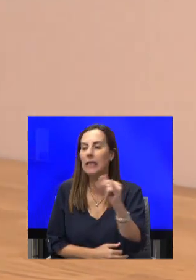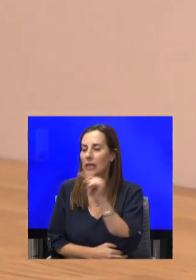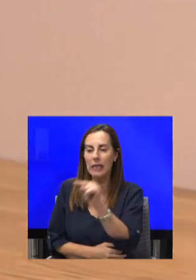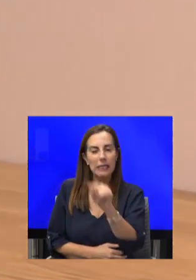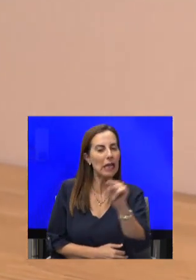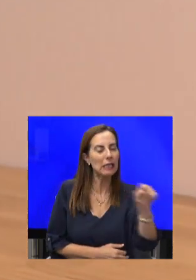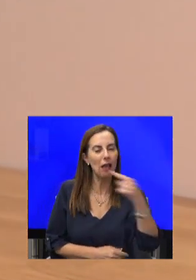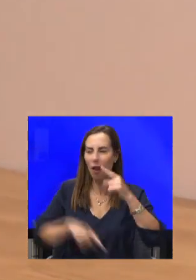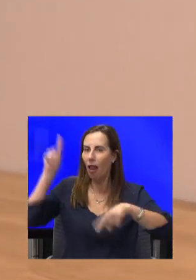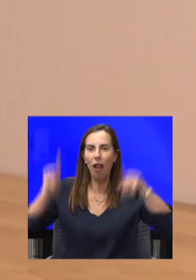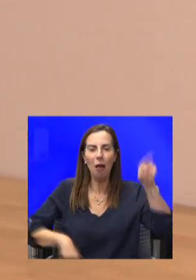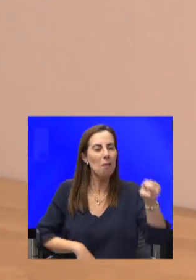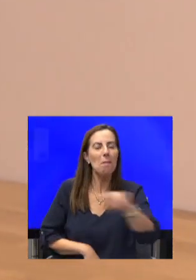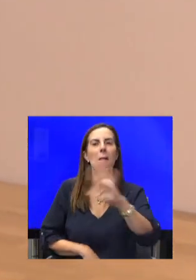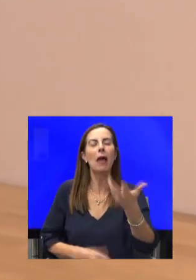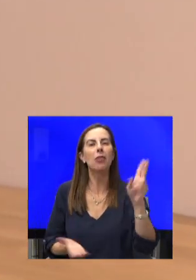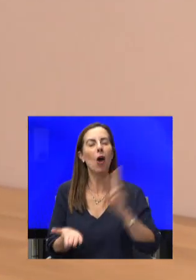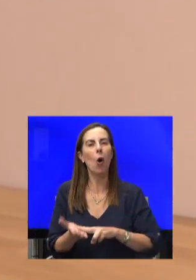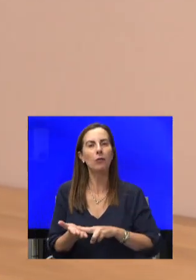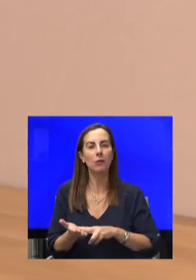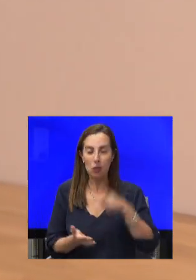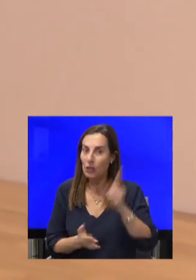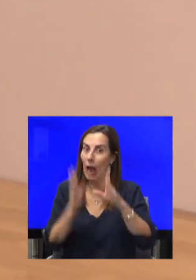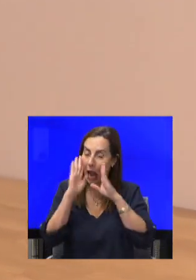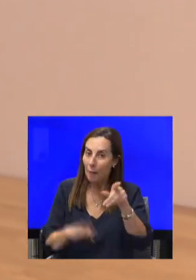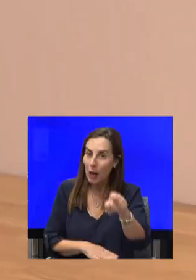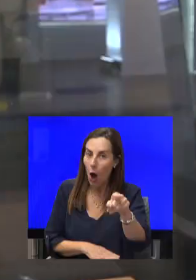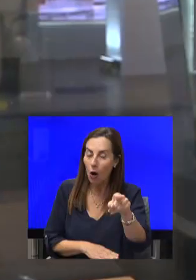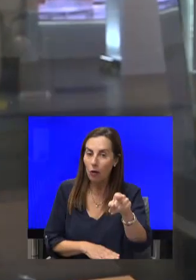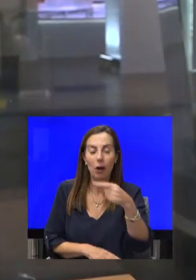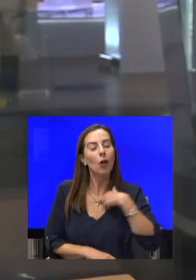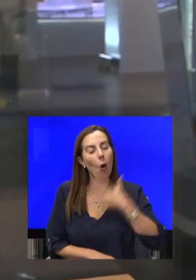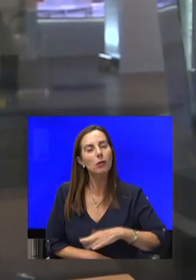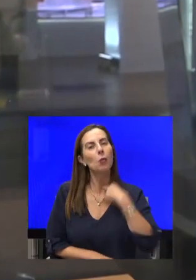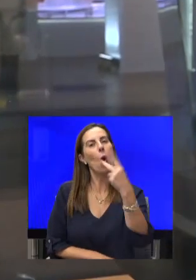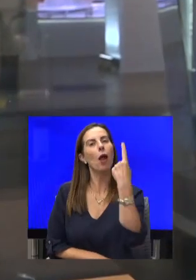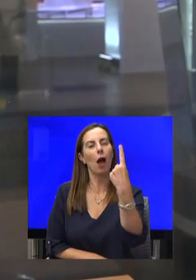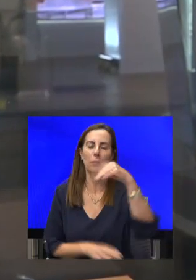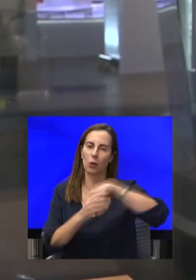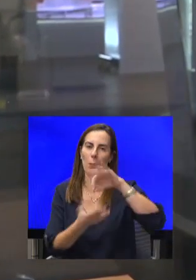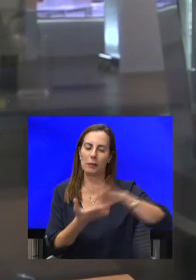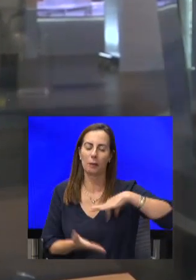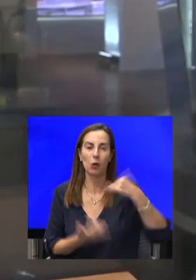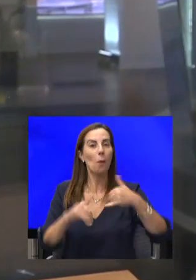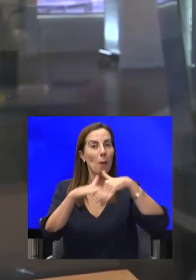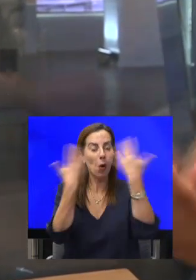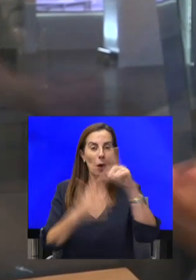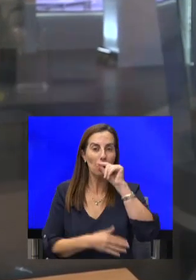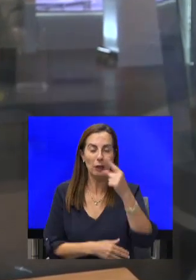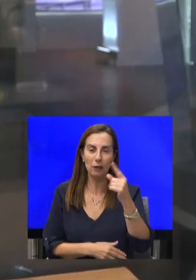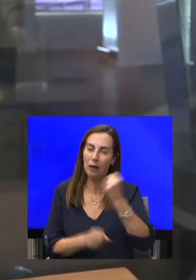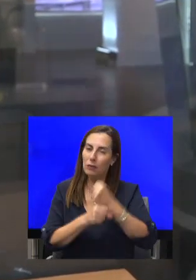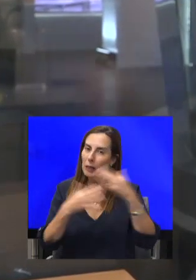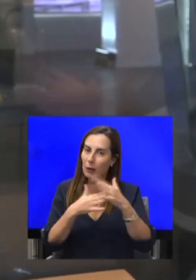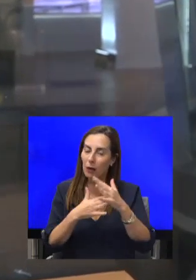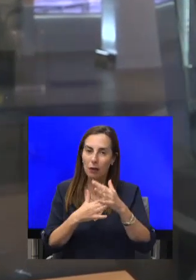הוא הקול הנכון שצריך להעמיד מול המצלמות שיהיה קול אחד במשרד הבריאות? אז הבוקר, בטוויטר שלי, עשיתי סקר בלתי מייצג,